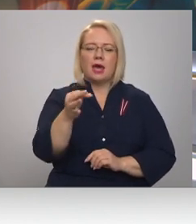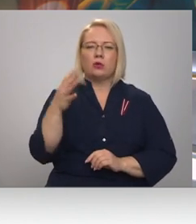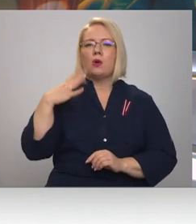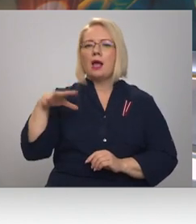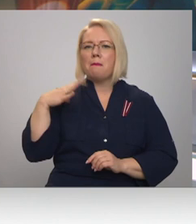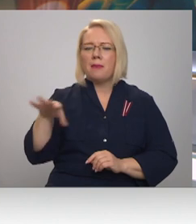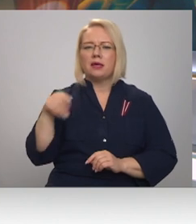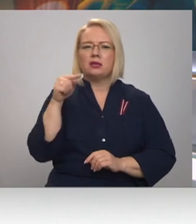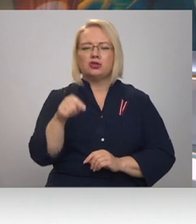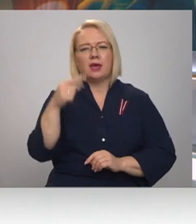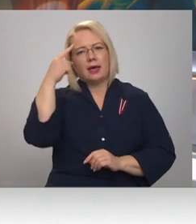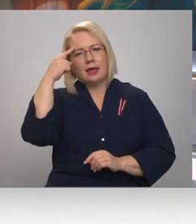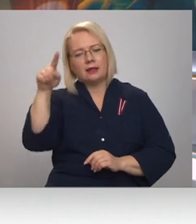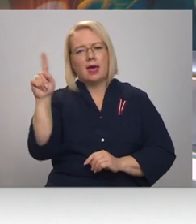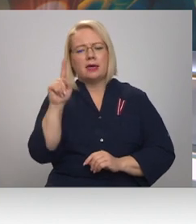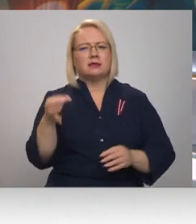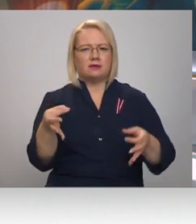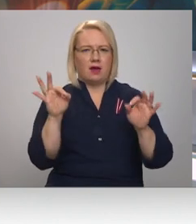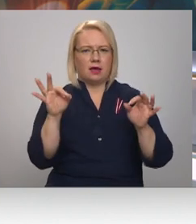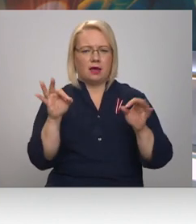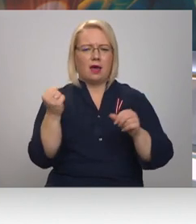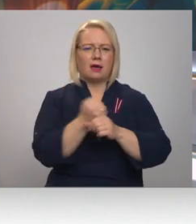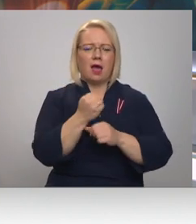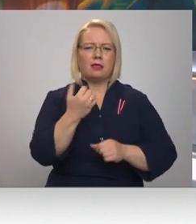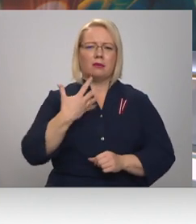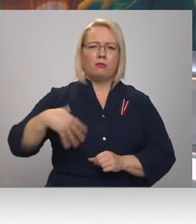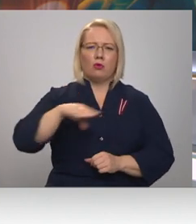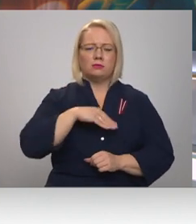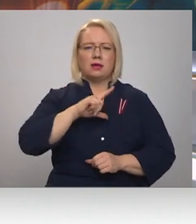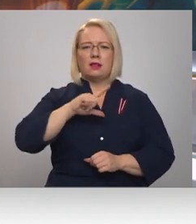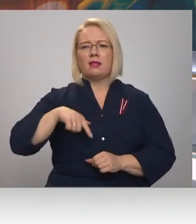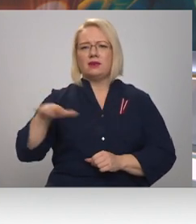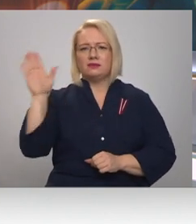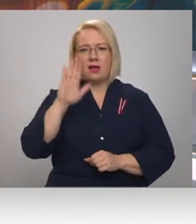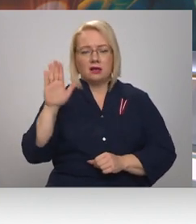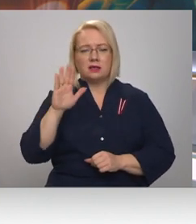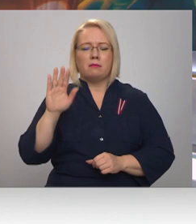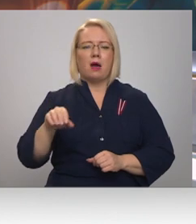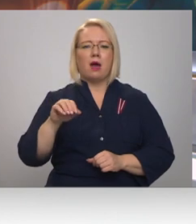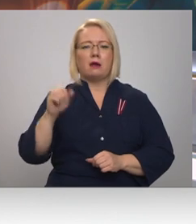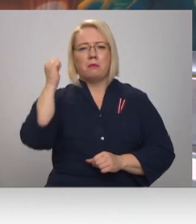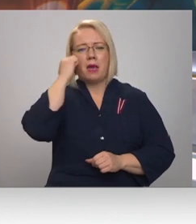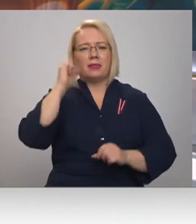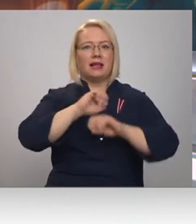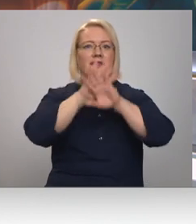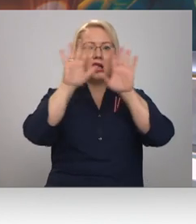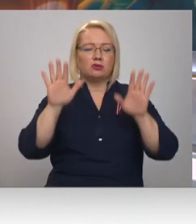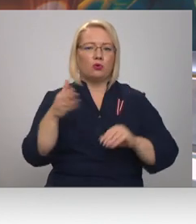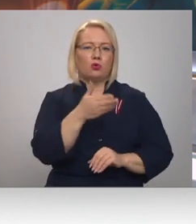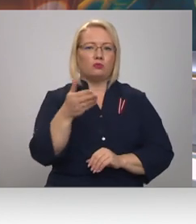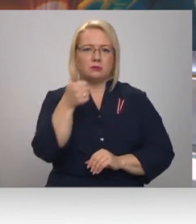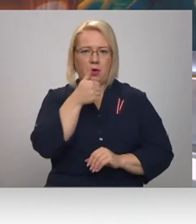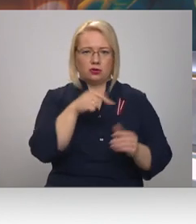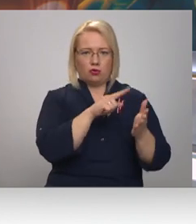kāpēc šī iniciatīva ir tik nozīmīga – gan mums visiem Latvijas valstī par piemanekļu izgaismošanu, gan arī tīri jums personīgi?